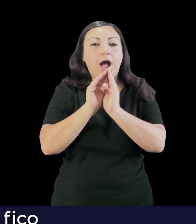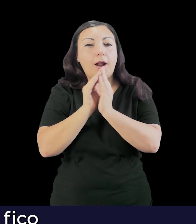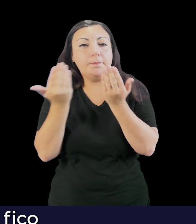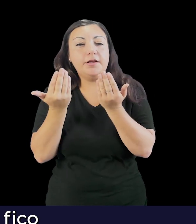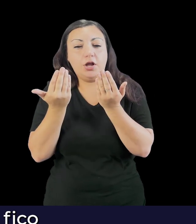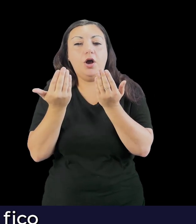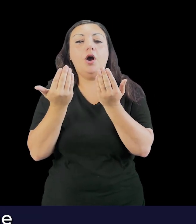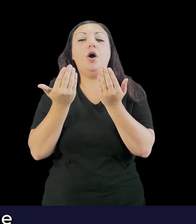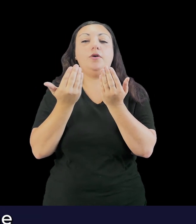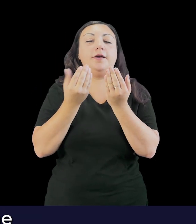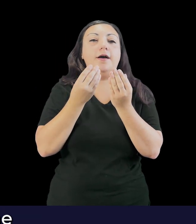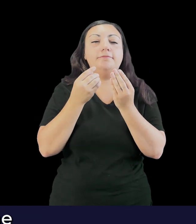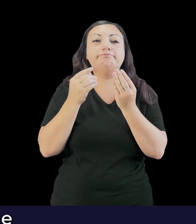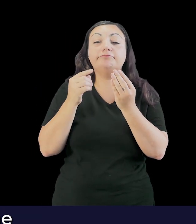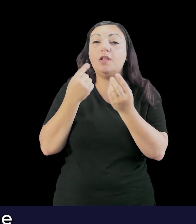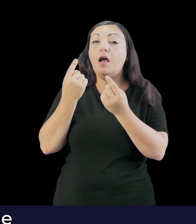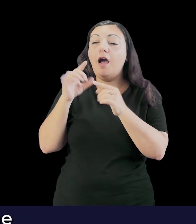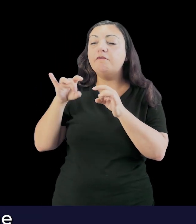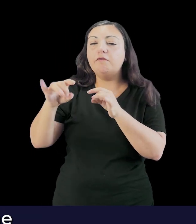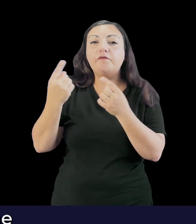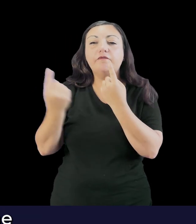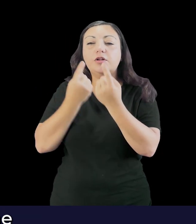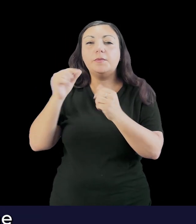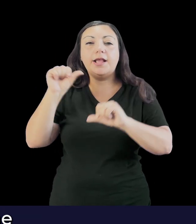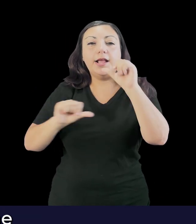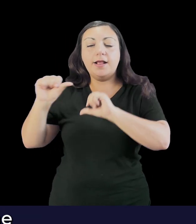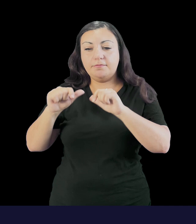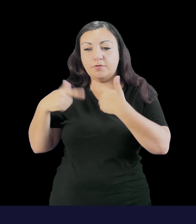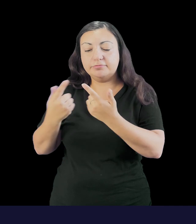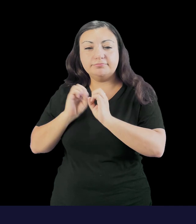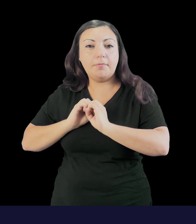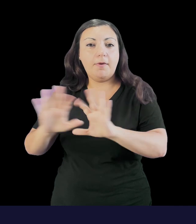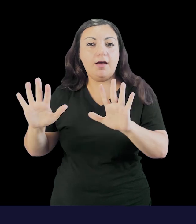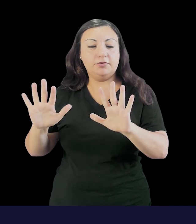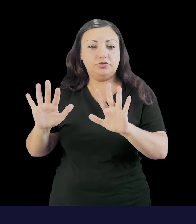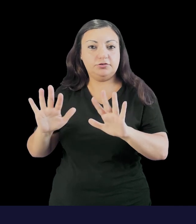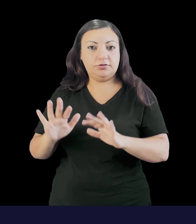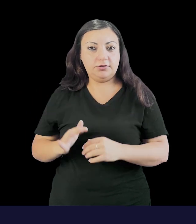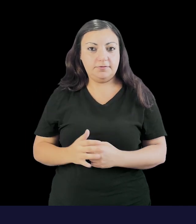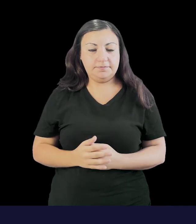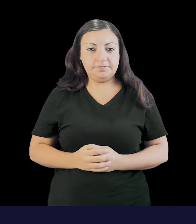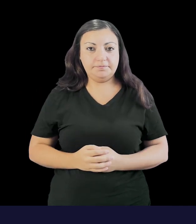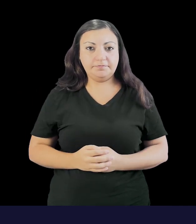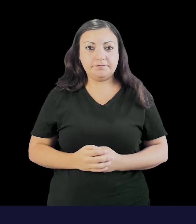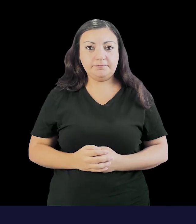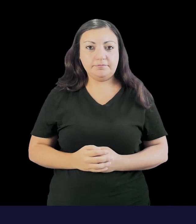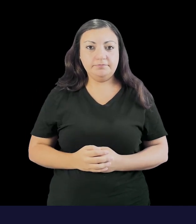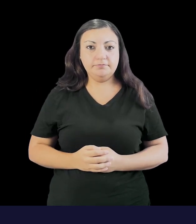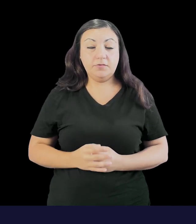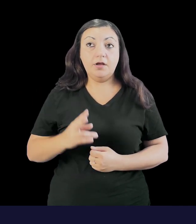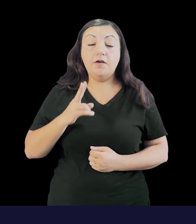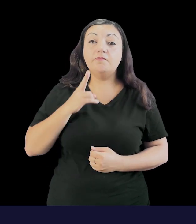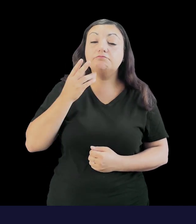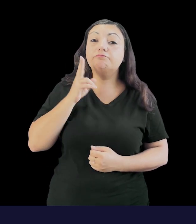dattero,'albicocca ma c'ha anche queste note ossidate che ricordano alcuni distillati che fanno parte della sua magia. Ma